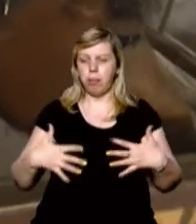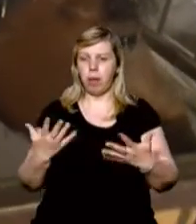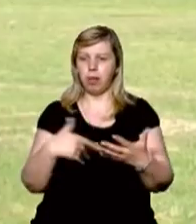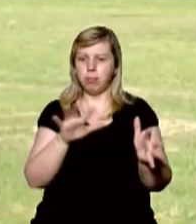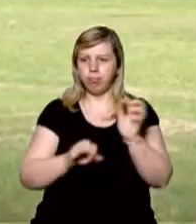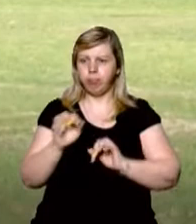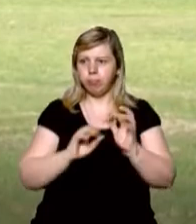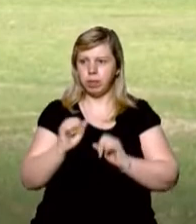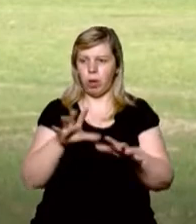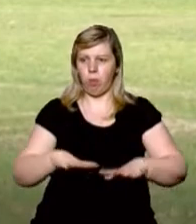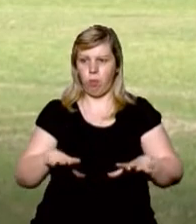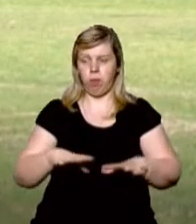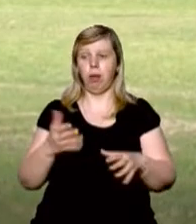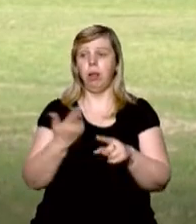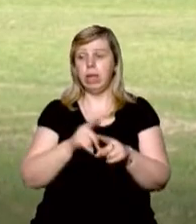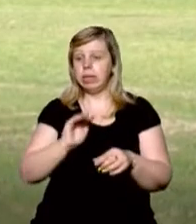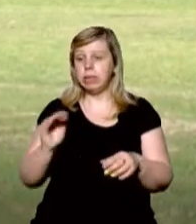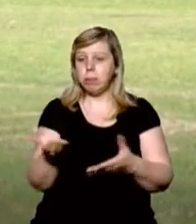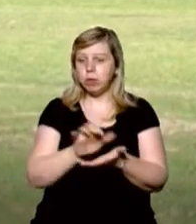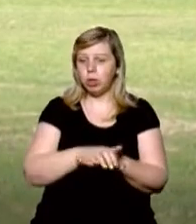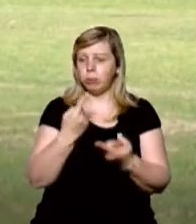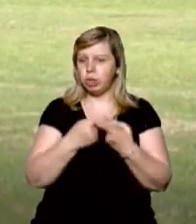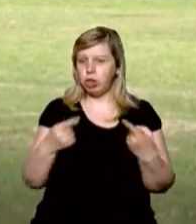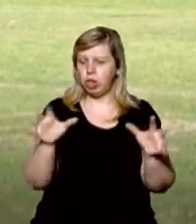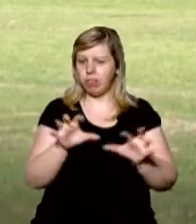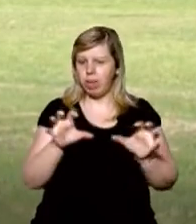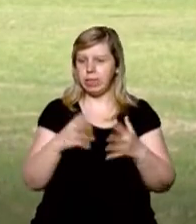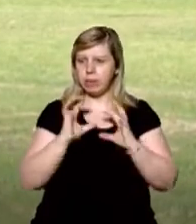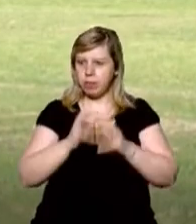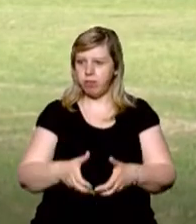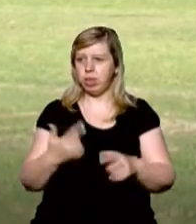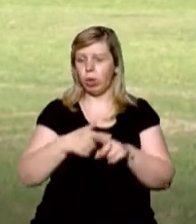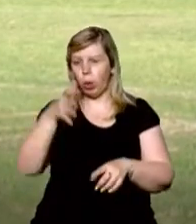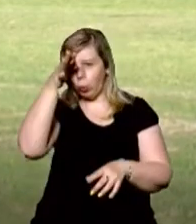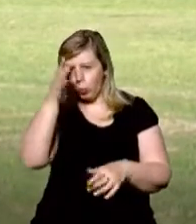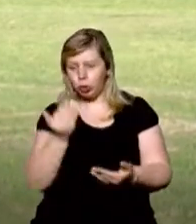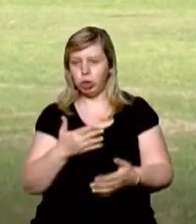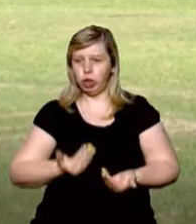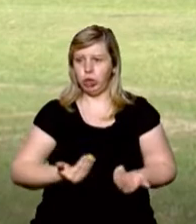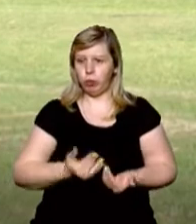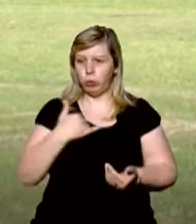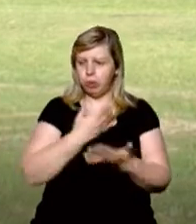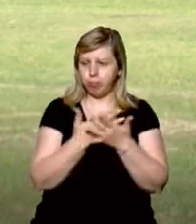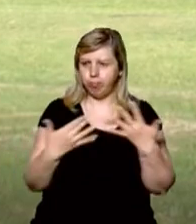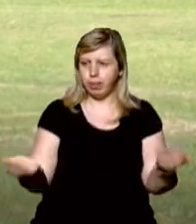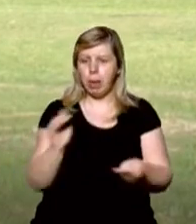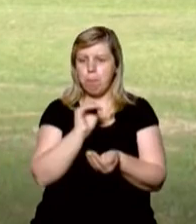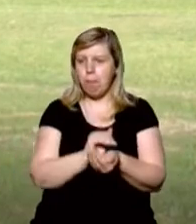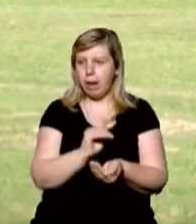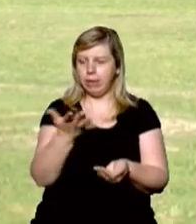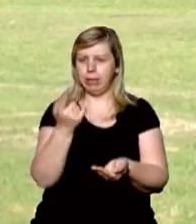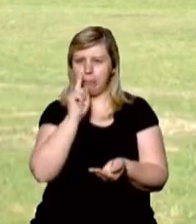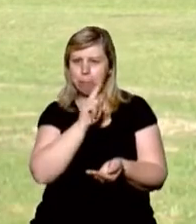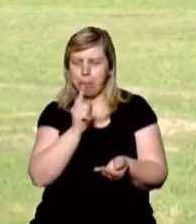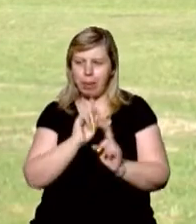з пастика коня. Дітки тут знайомляться ще з іншим тваринним світом. У нас тут і курочки живуть дуже гарних порід, і маласінькі